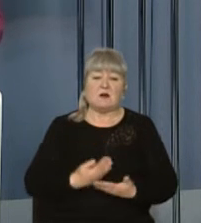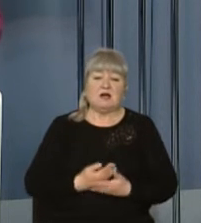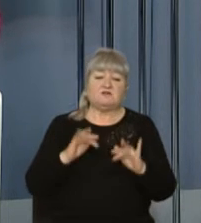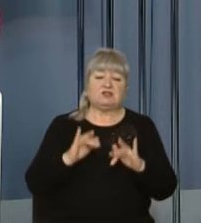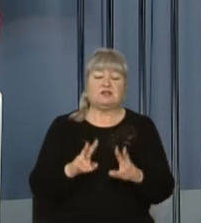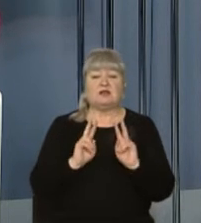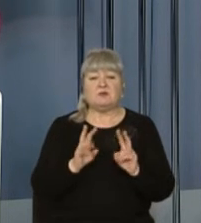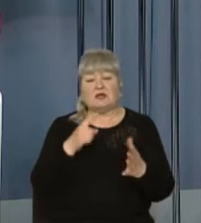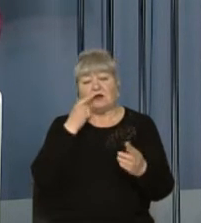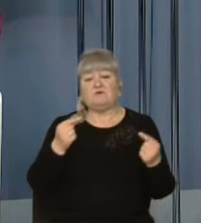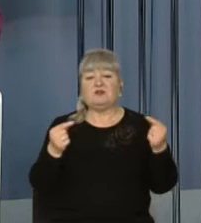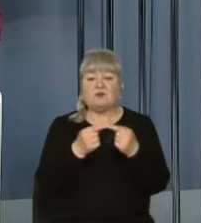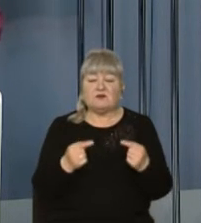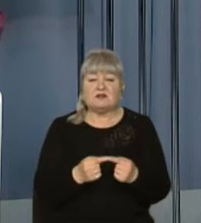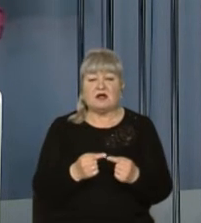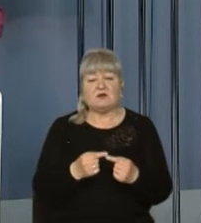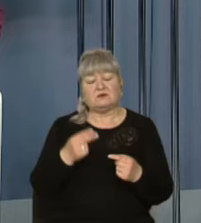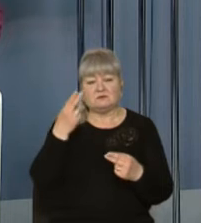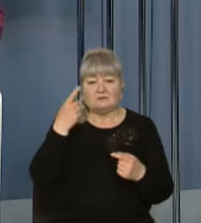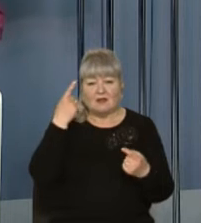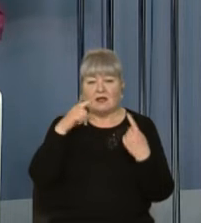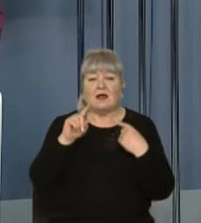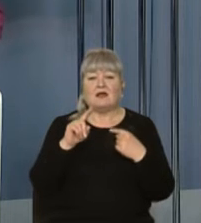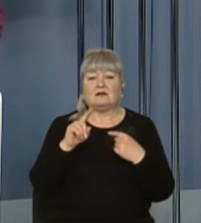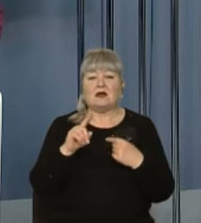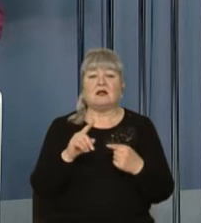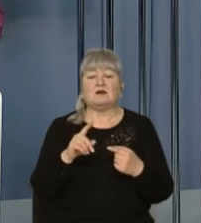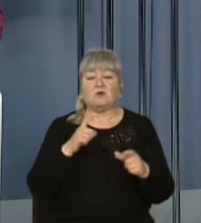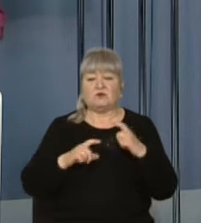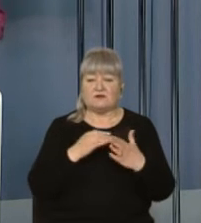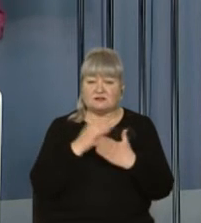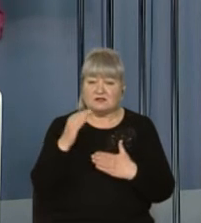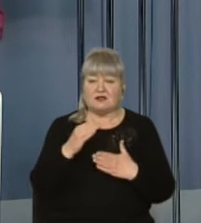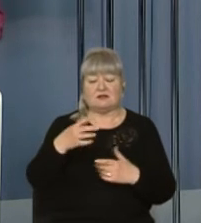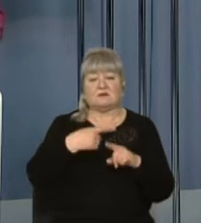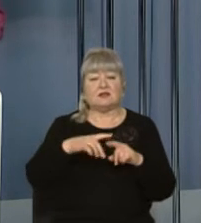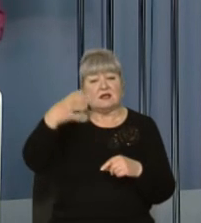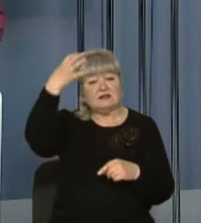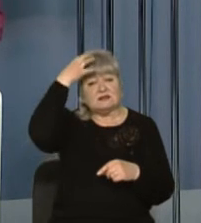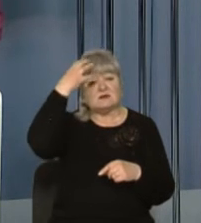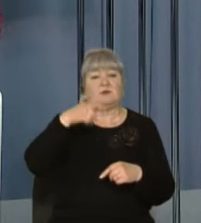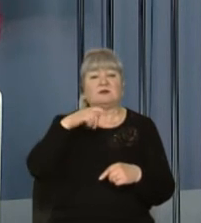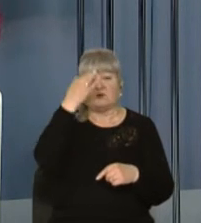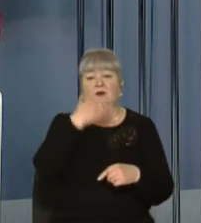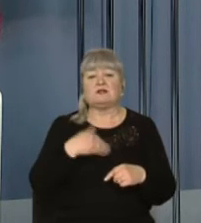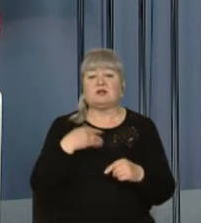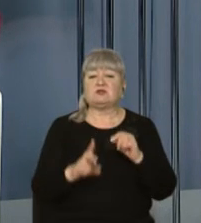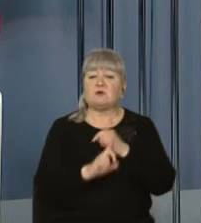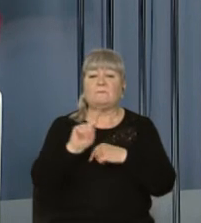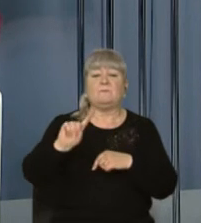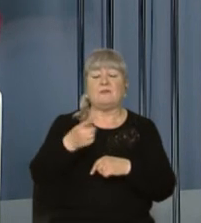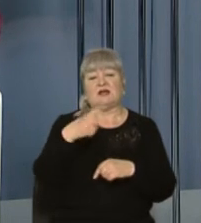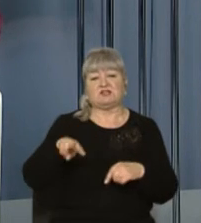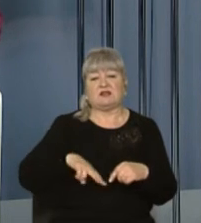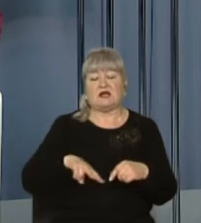яких відповідають ідеалам університету. Нагадаю, Борис Гудяк – єпископ Української католицької церкви, перший ректор та